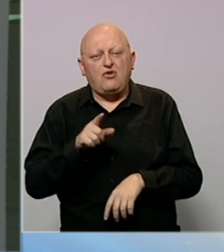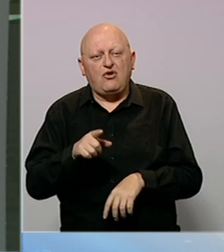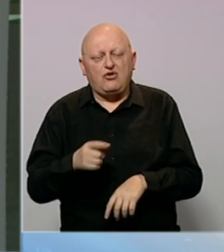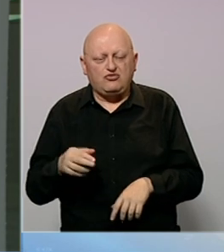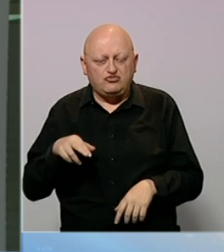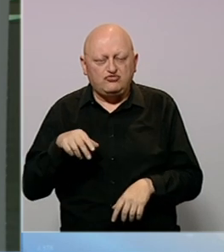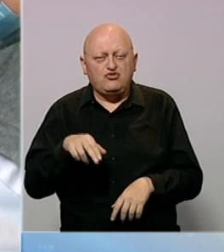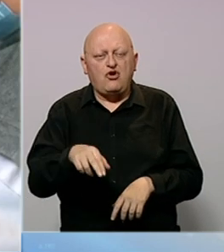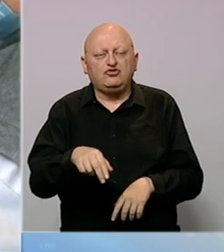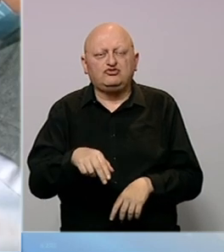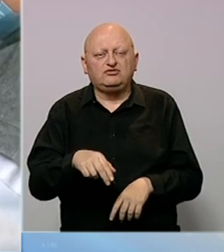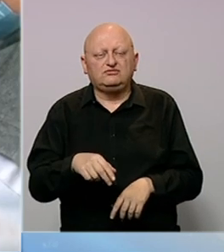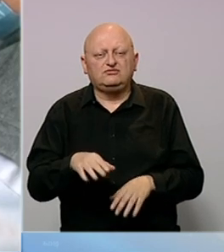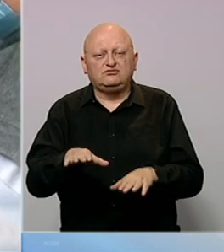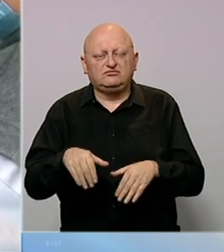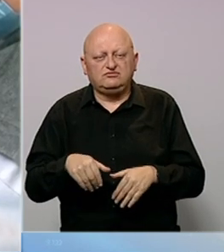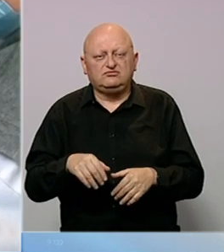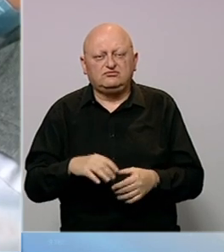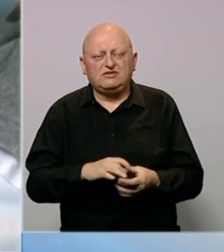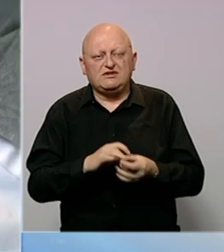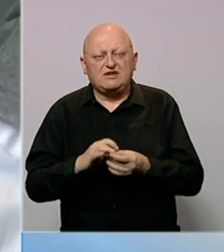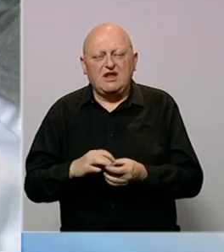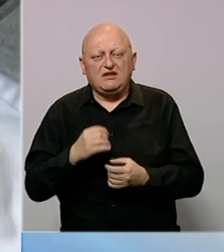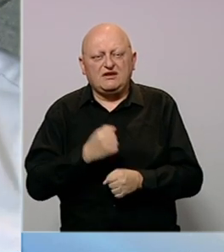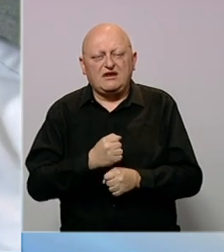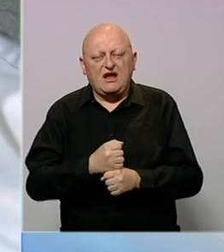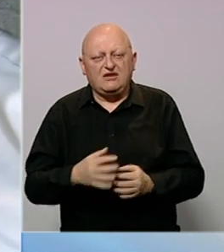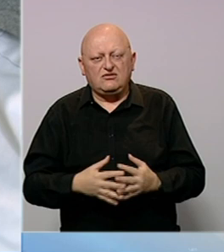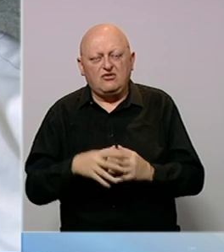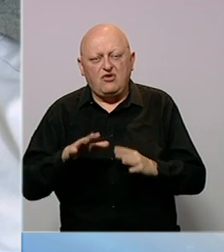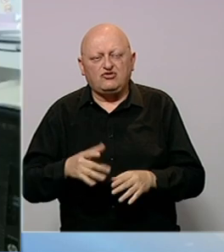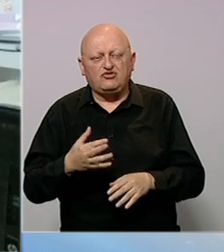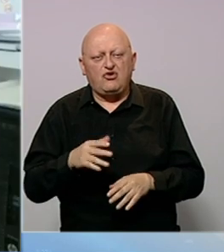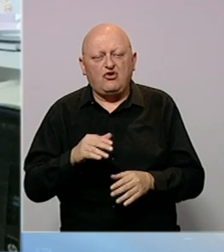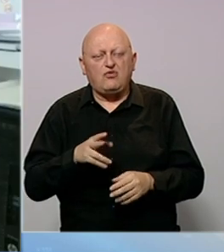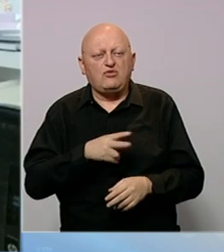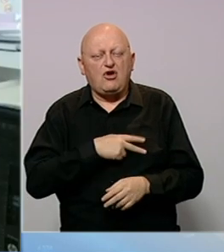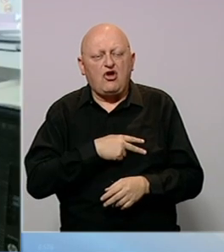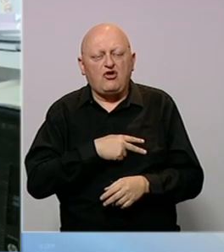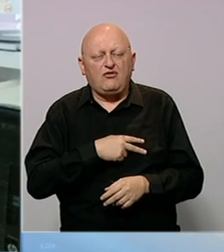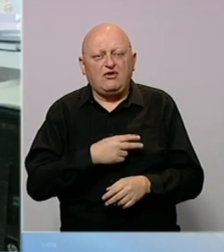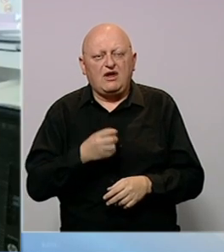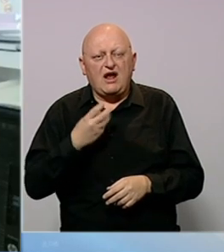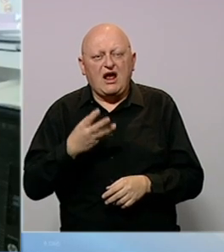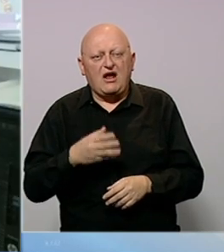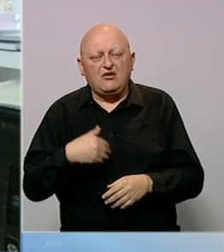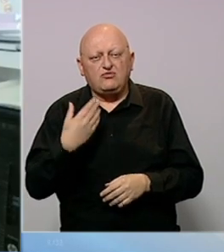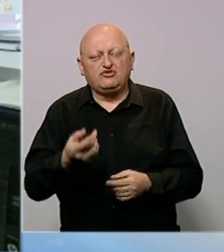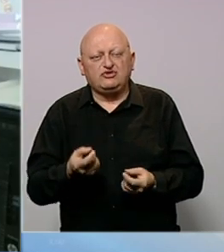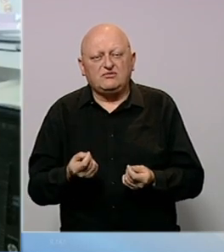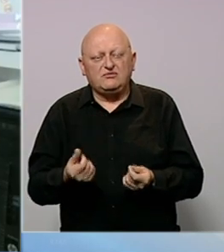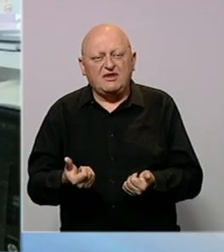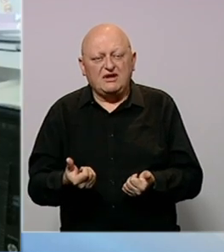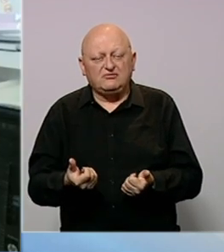došli, primjeni su u stalni radni odnos, ostaće toliko koliko im bude odgovaralo. Kad im se pruži